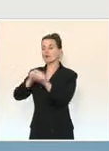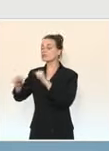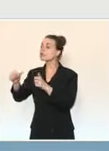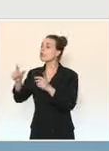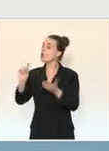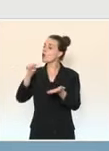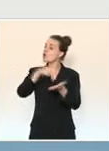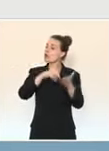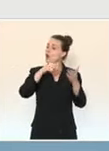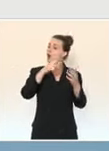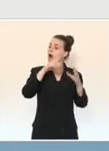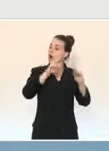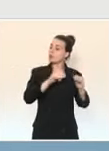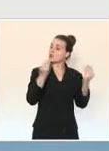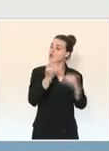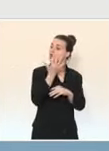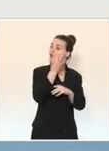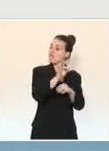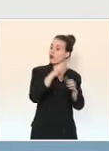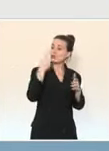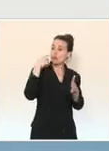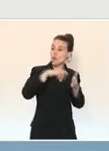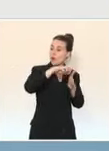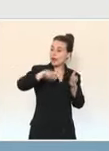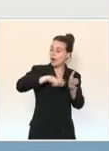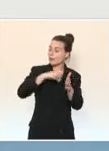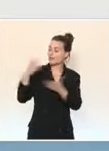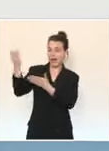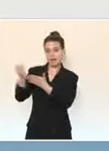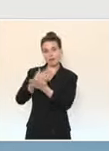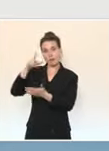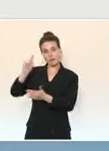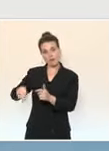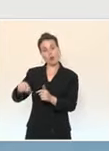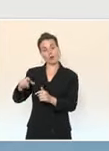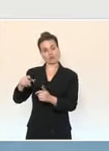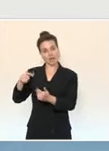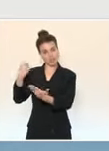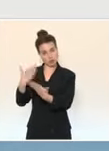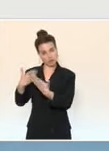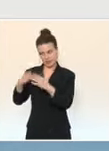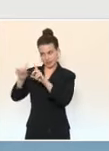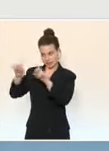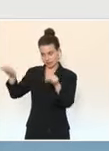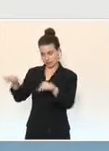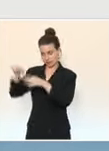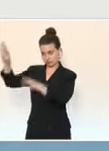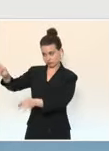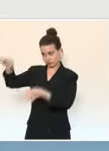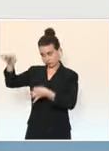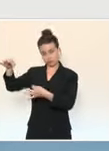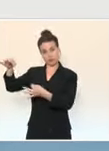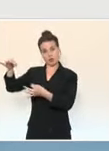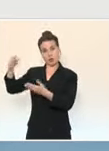France. Ils devront pour cela désormais fournir un justificatif attestant de l'existence de ce lieu, un justificatif